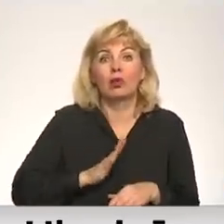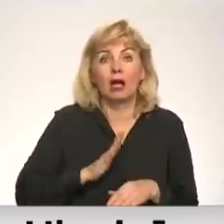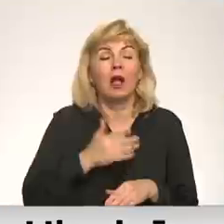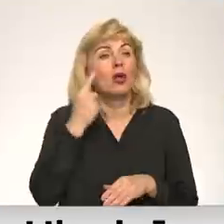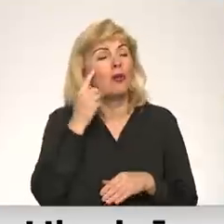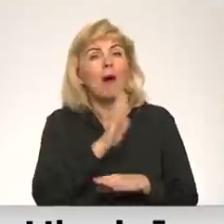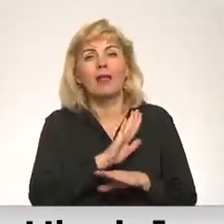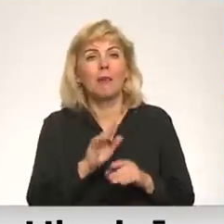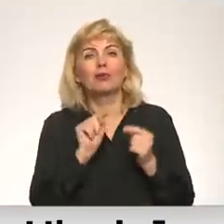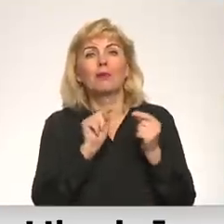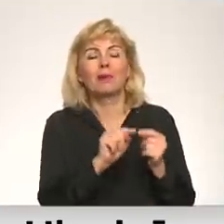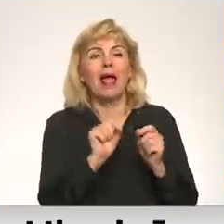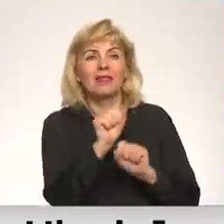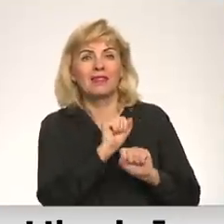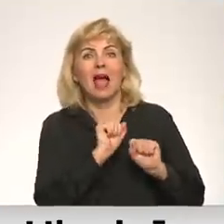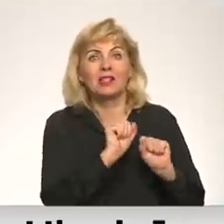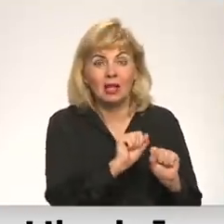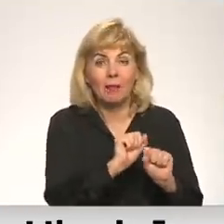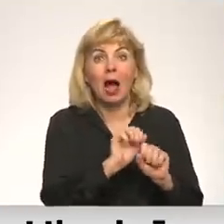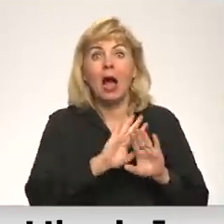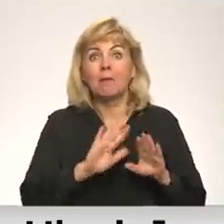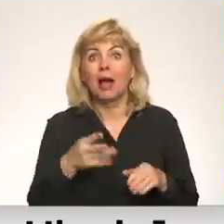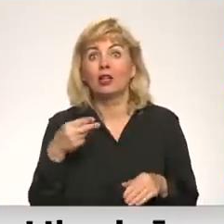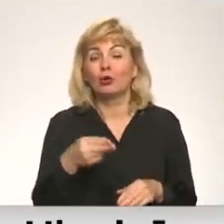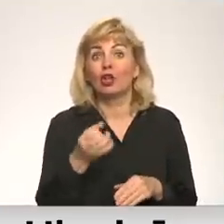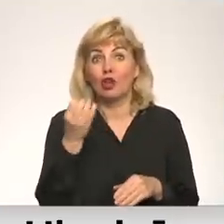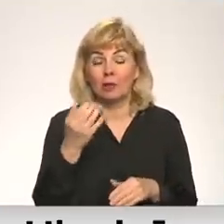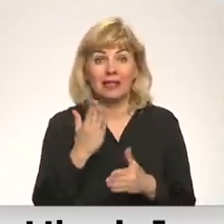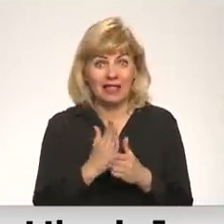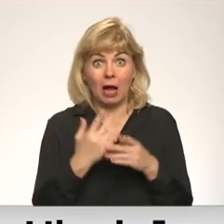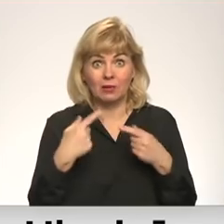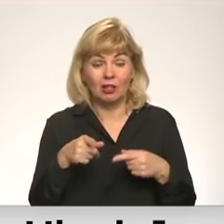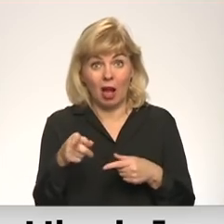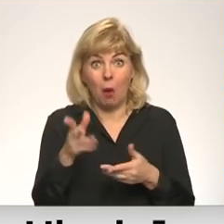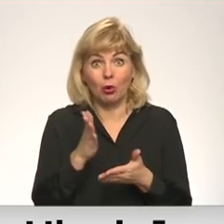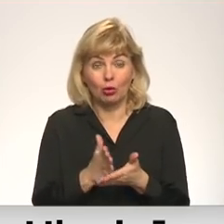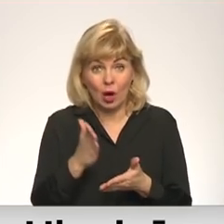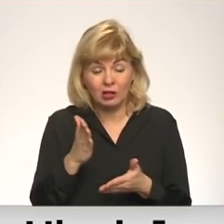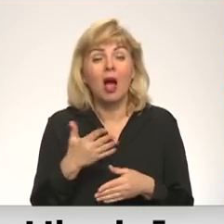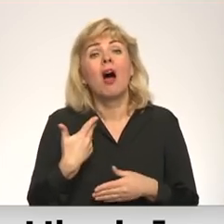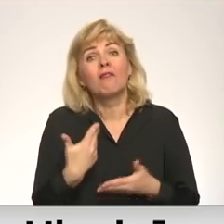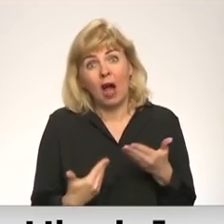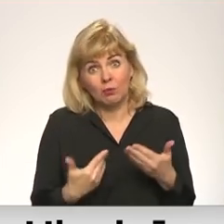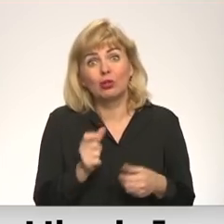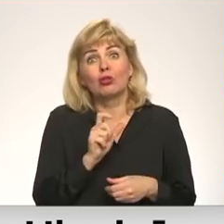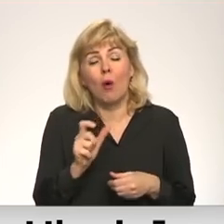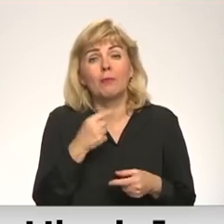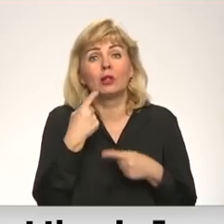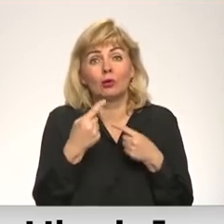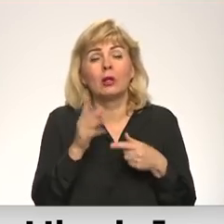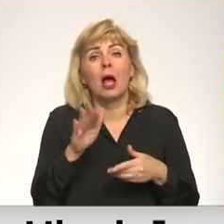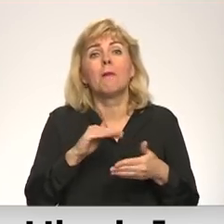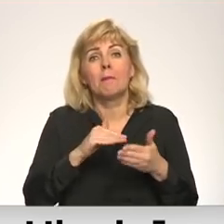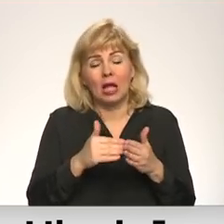pretestība. Tieši tā, un 2014. gadā, starp citu, ja tas būtu noticis, visticamāk mēs šobrīd jau runātu par